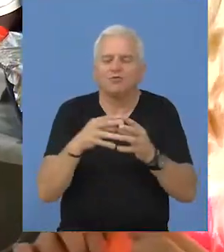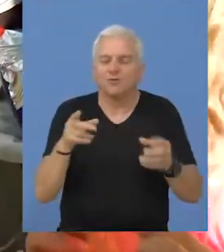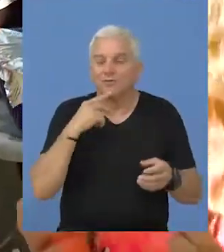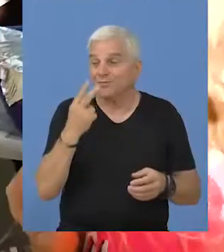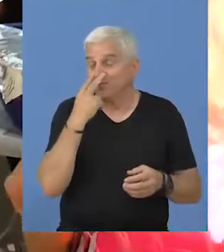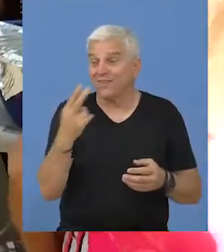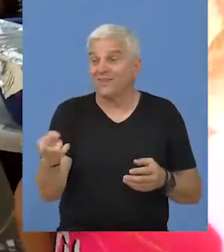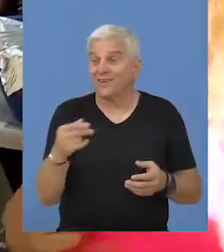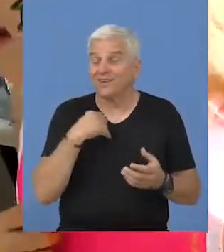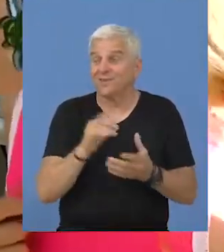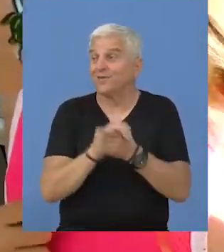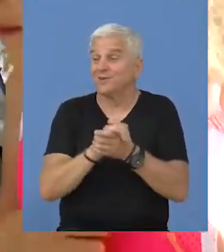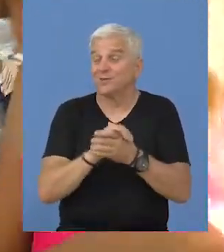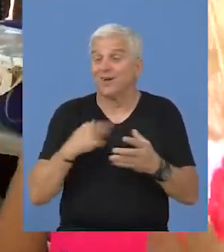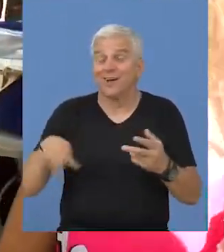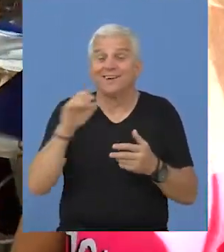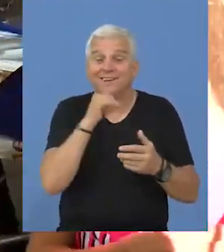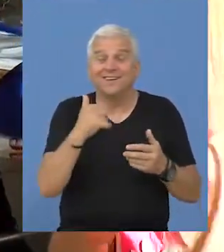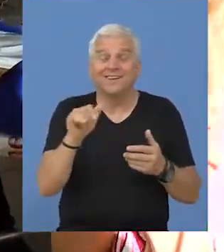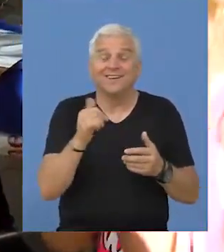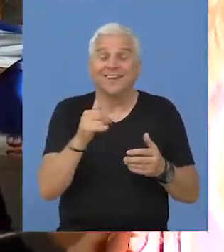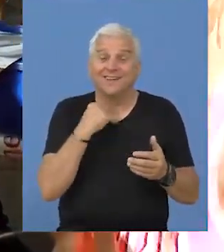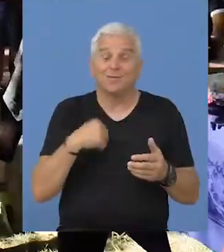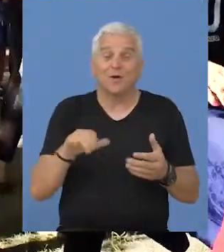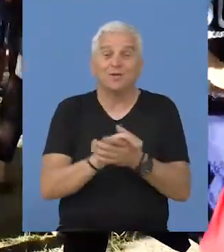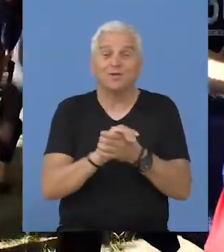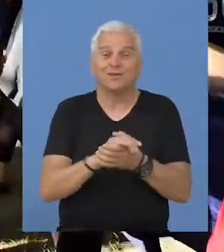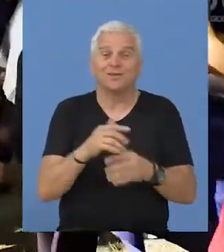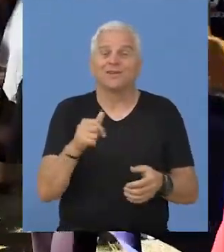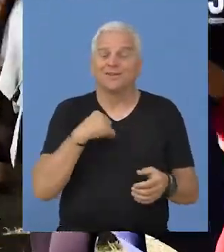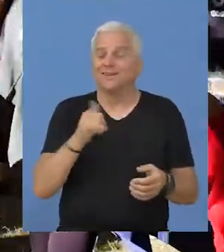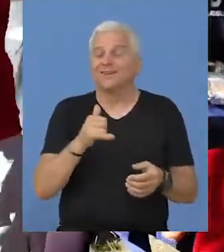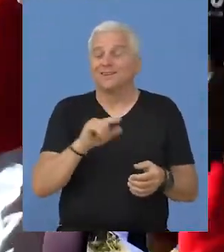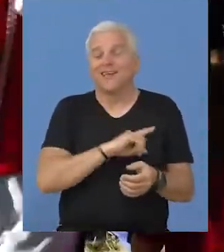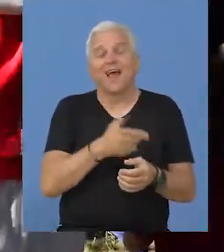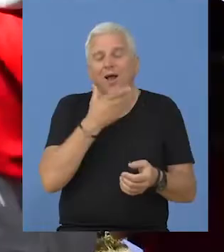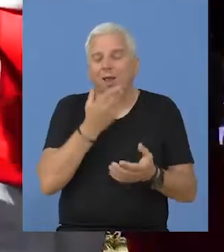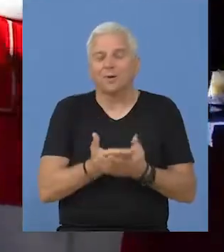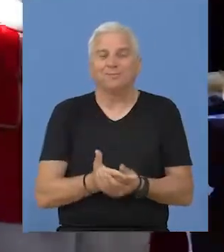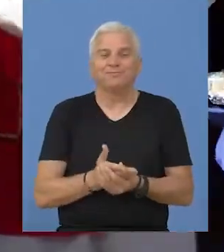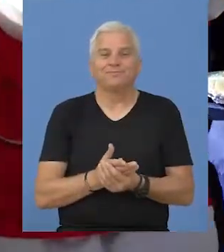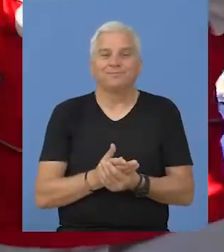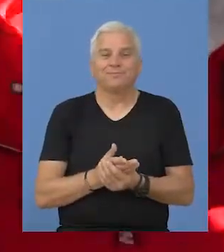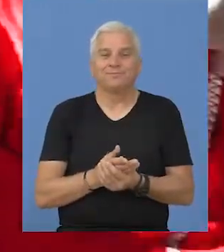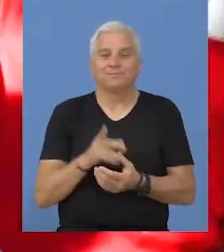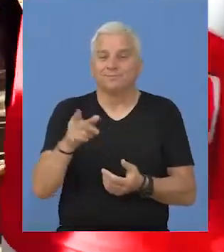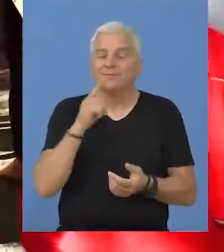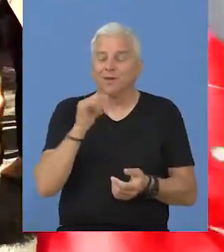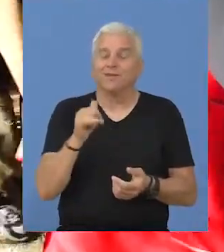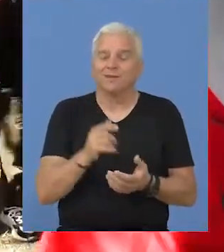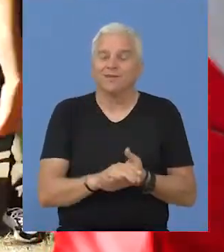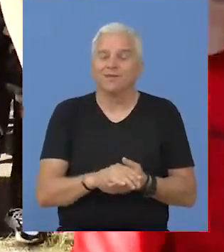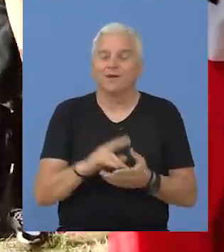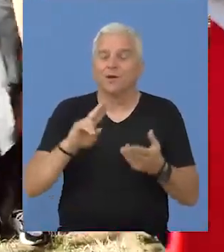Vidi, drugari, drugari, jako mi je lepo i to to.